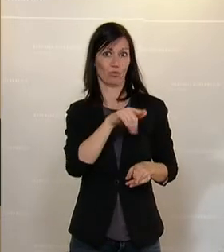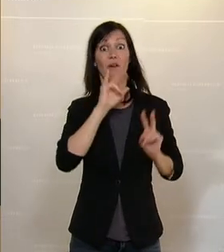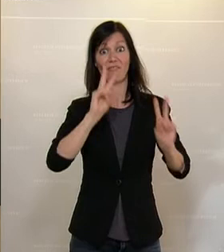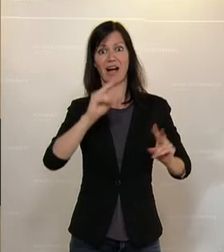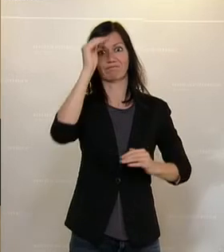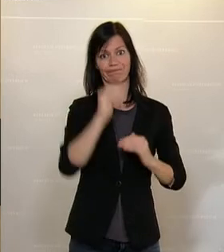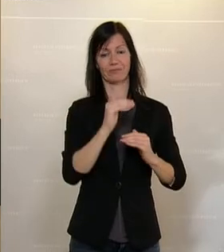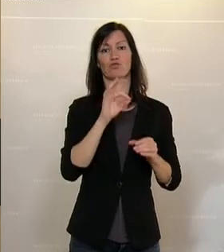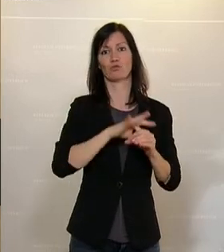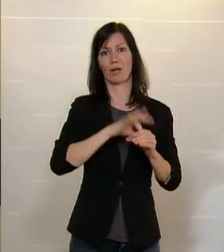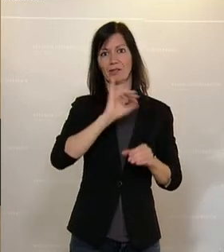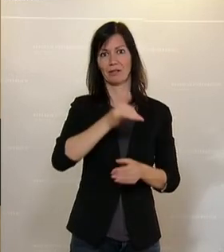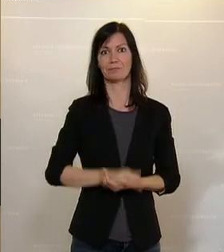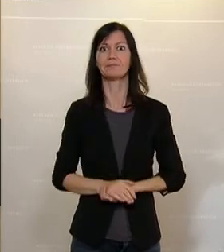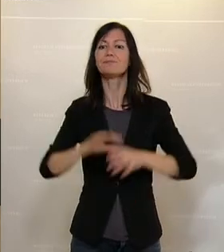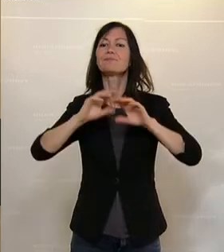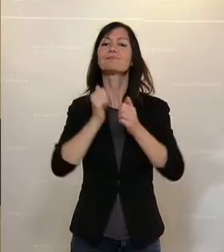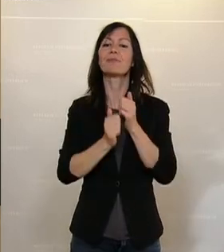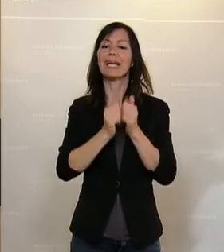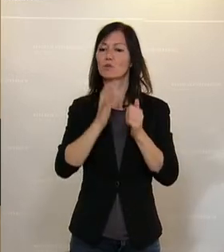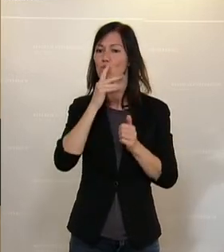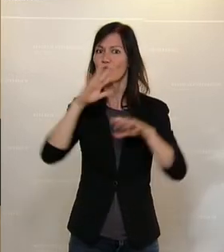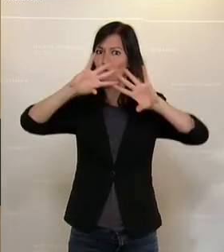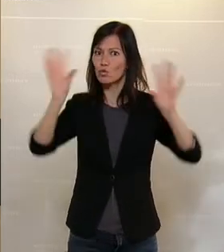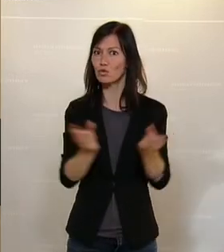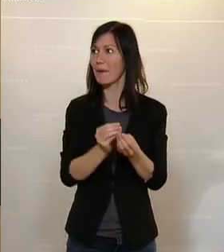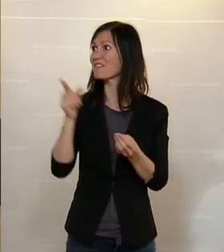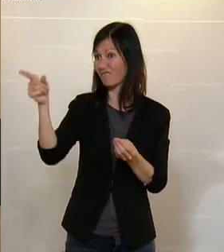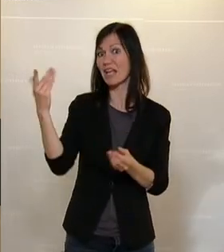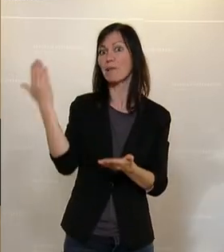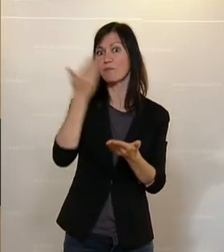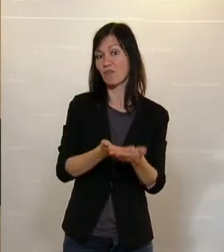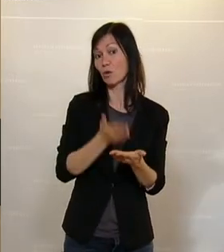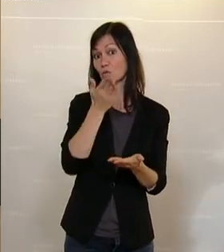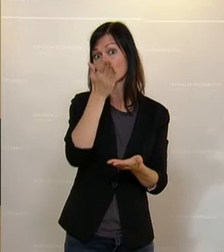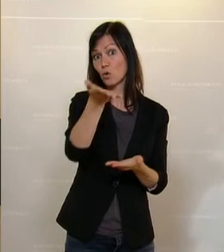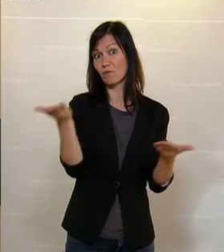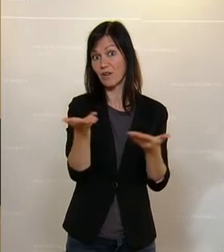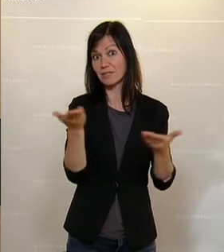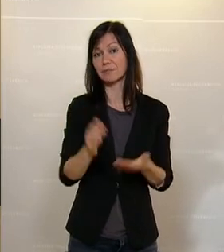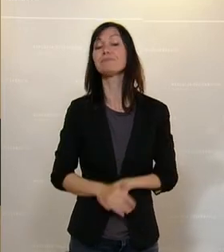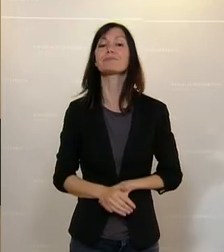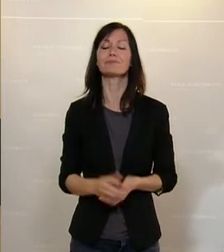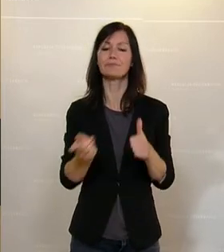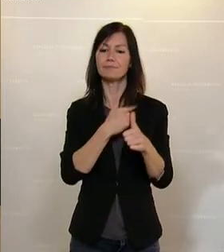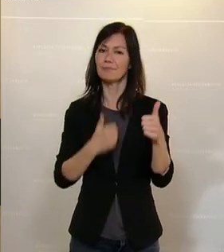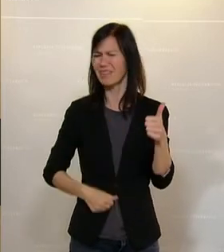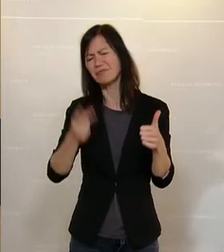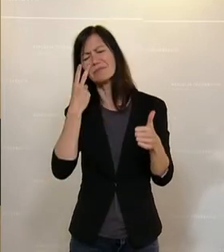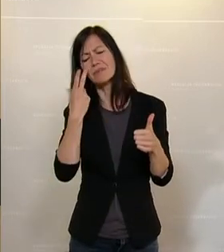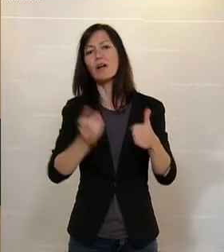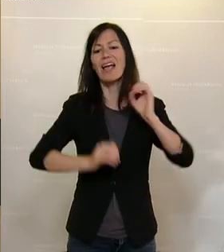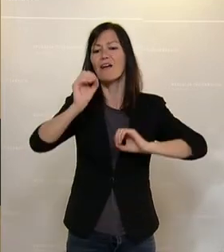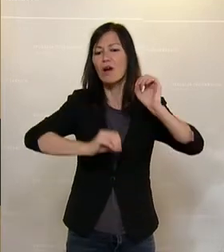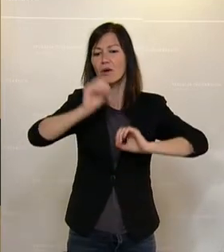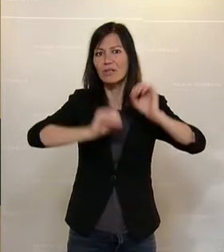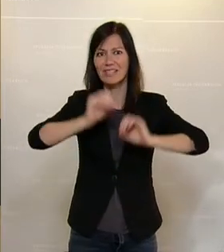zusammenfassend gab der Rechnungshof noch folgende Empfehlungen ab. Zum einen geht es eben um die Evaluierung und Festlegung